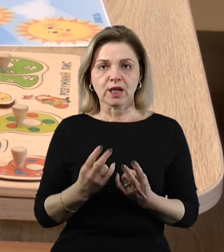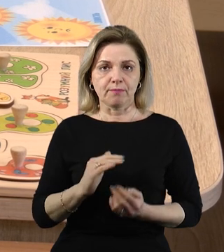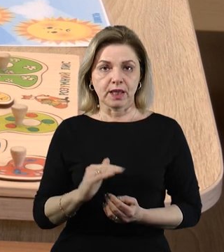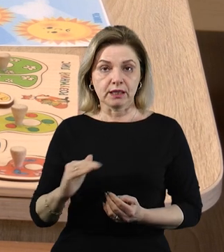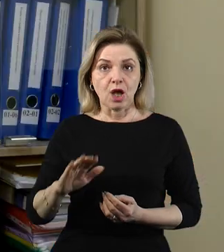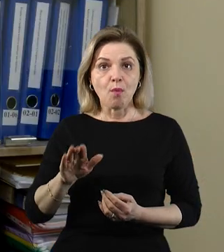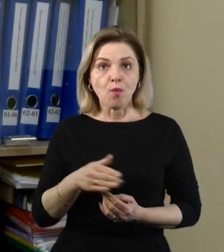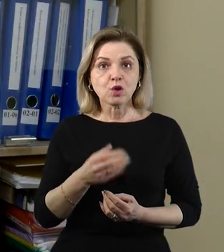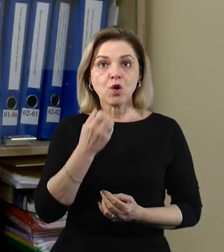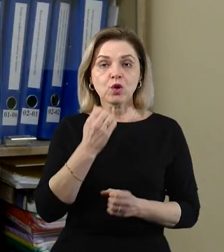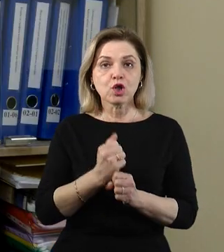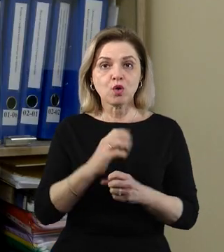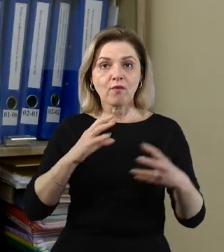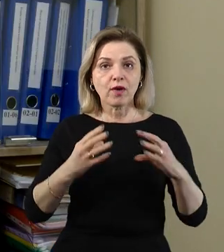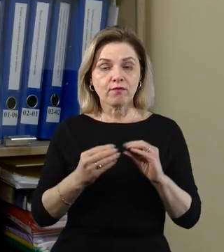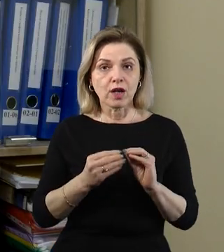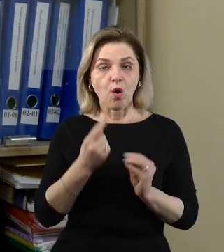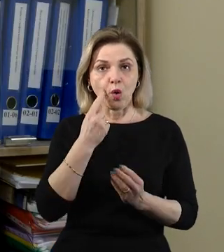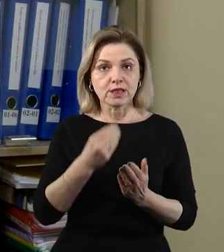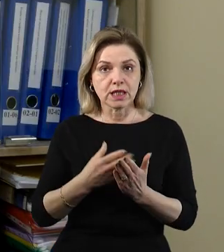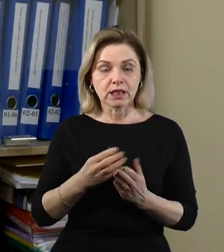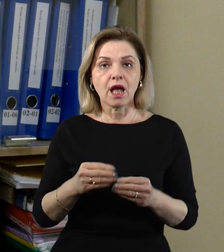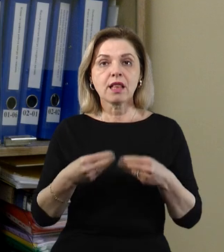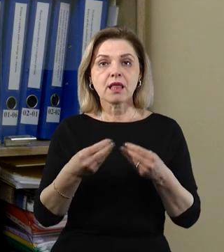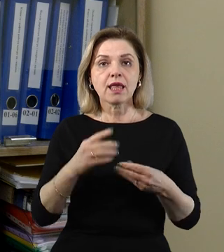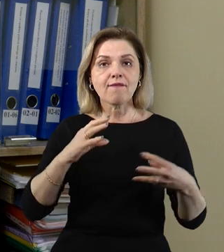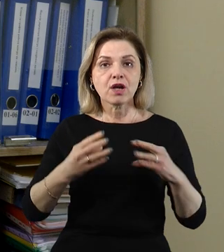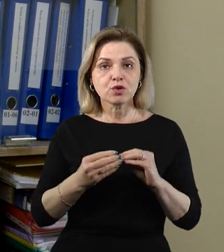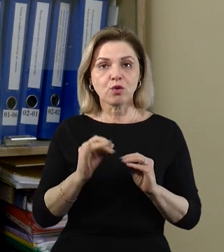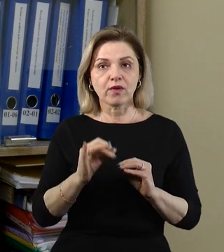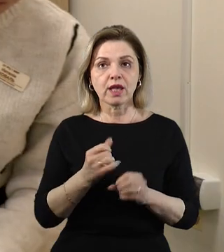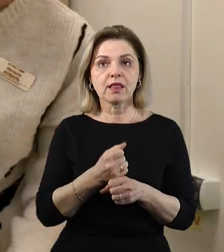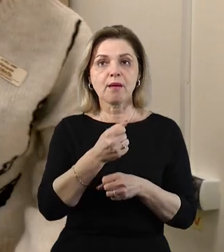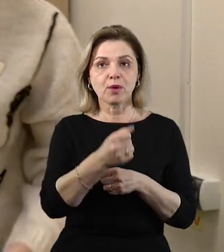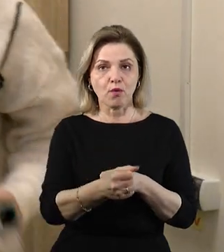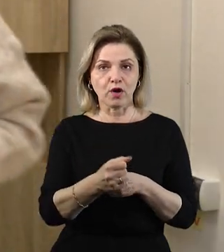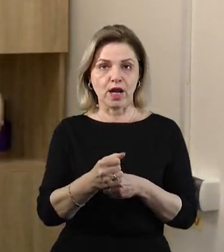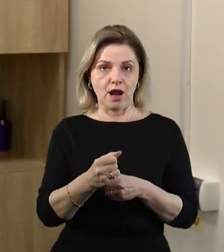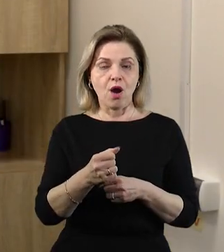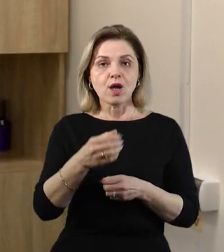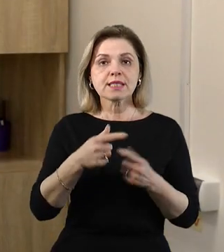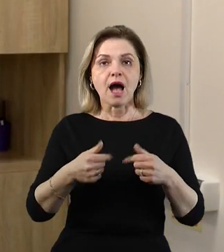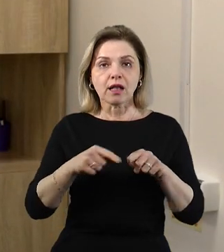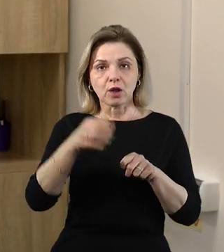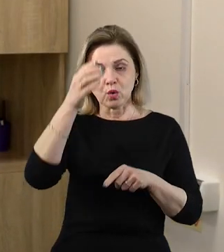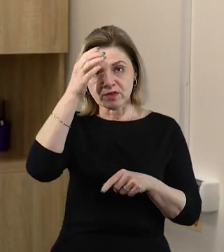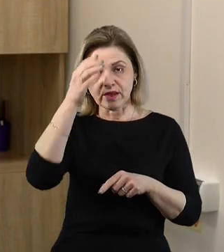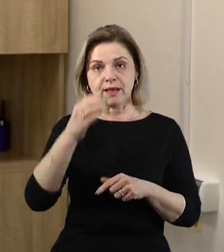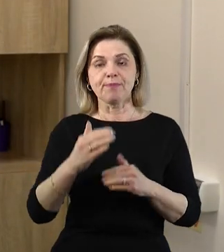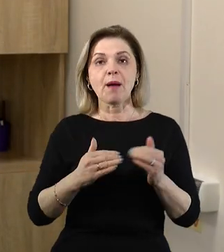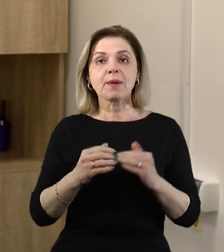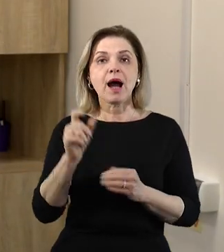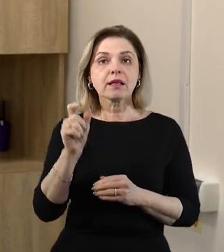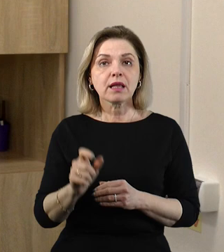як зробили комплексну оцінку, видаємо висновок і дітей спрямовуємо заклад до освіти. Практична психологиня інклюзивно-ресурсного